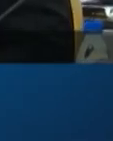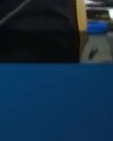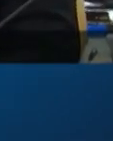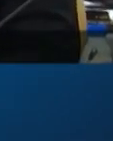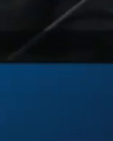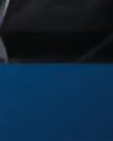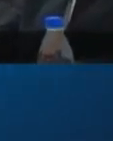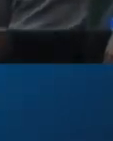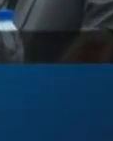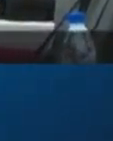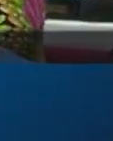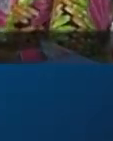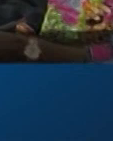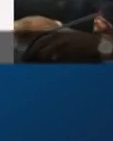dédommagements.